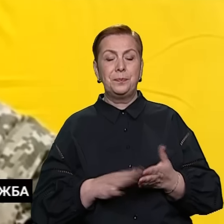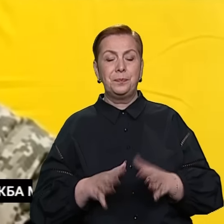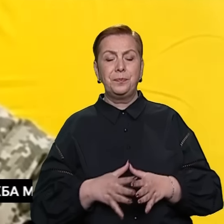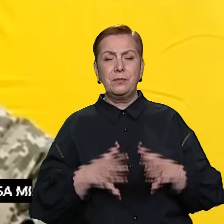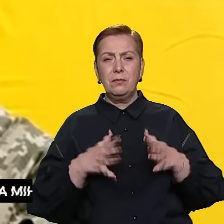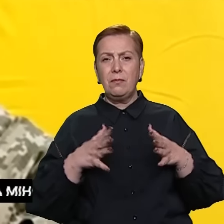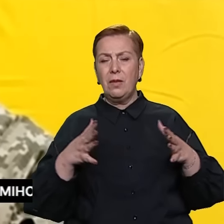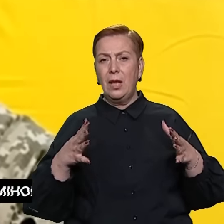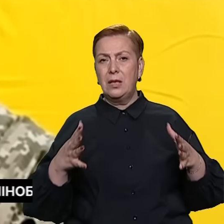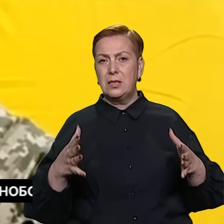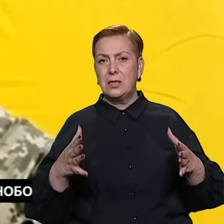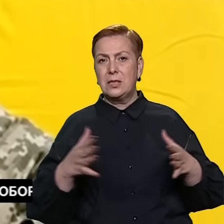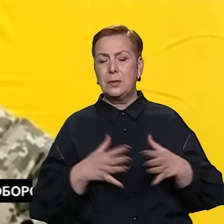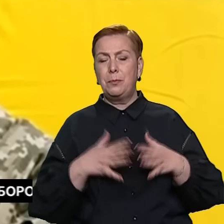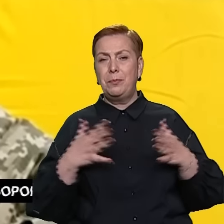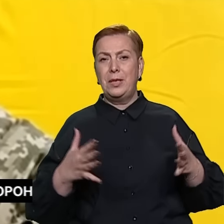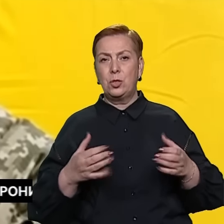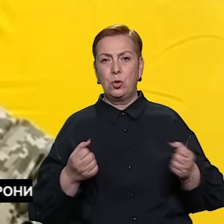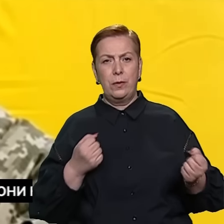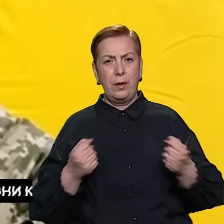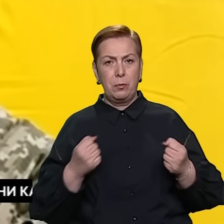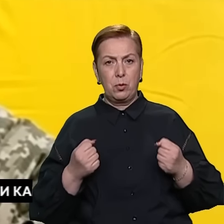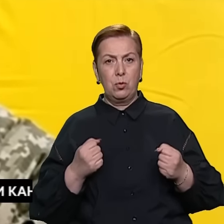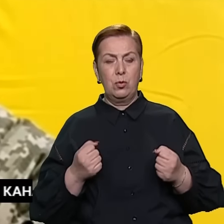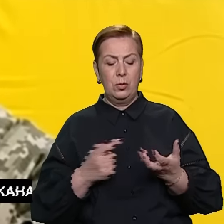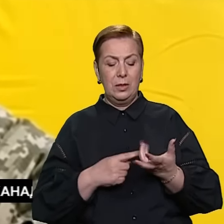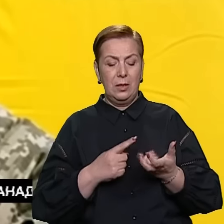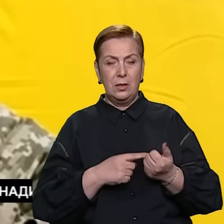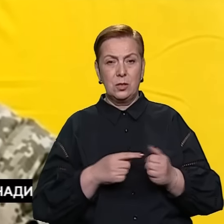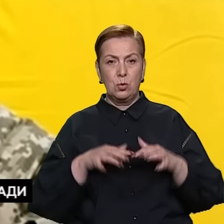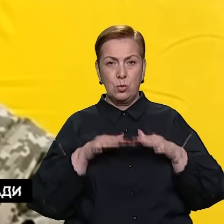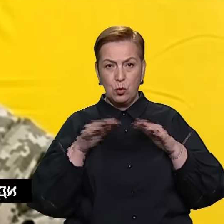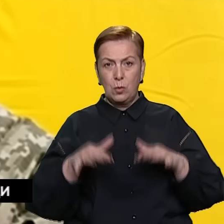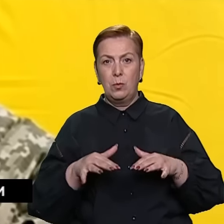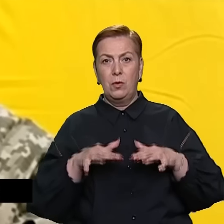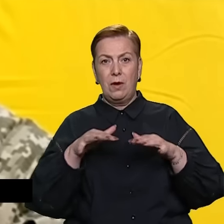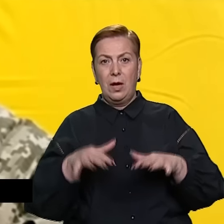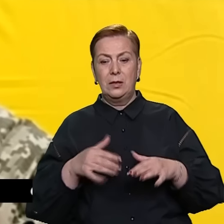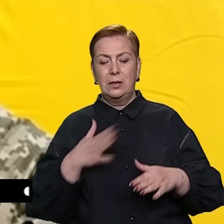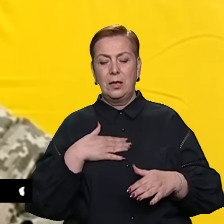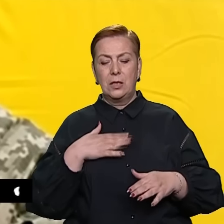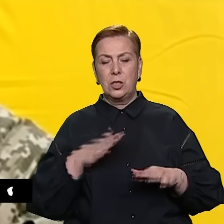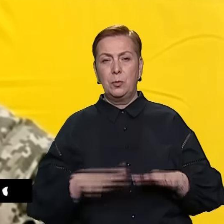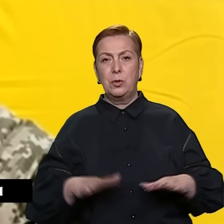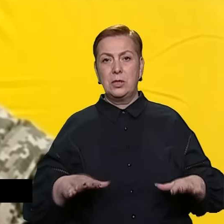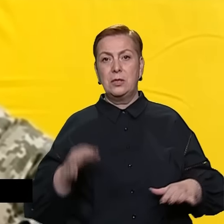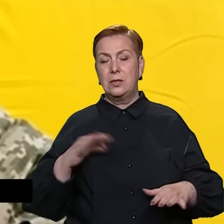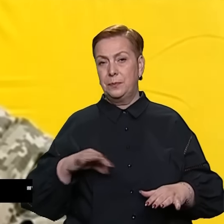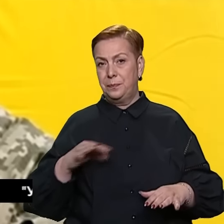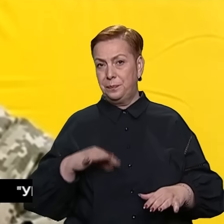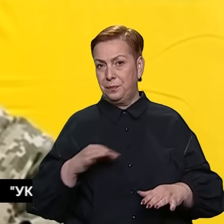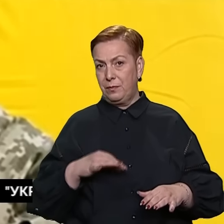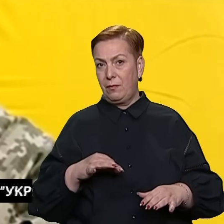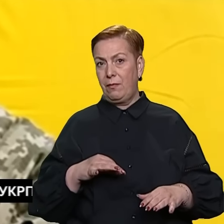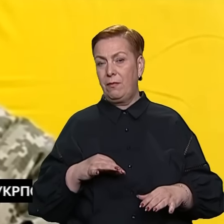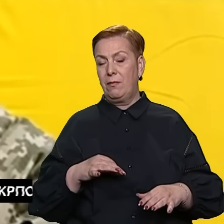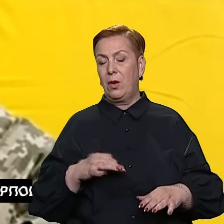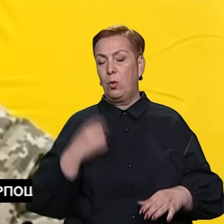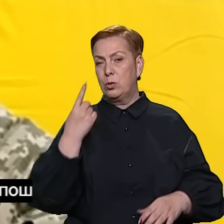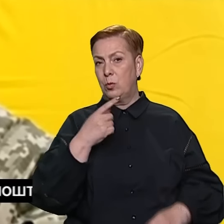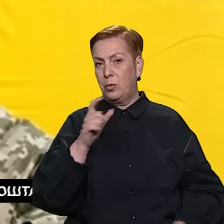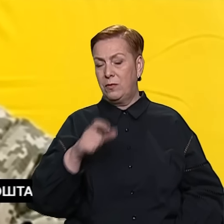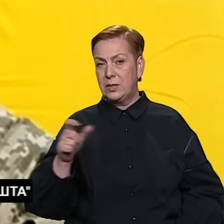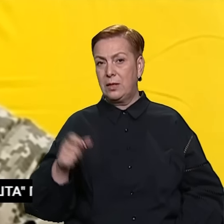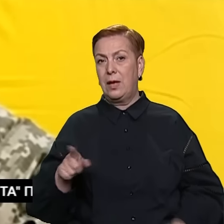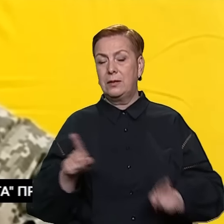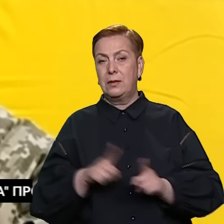з більшою напругою, з більшою кількістю штурмувати наші позиції, застосовуючи безпосередньо як особовий